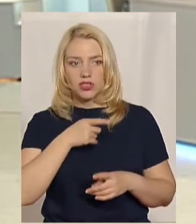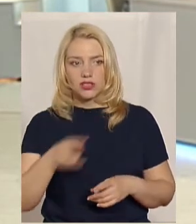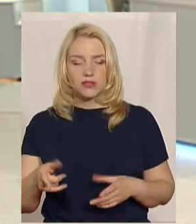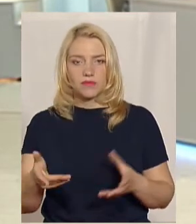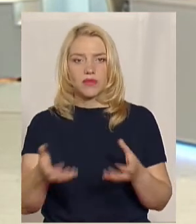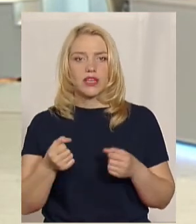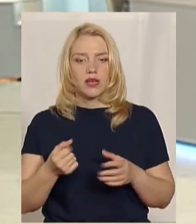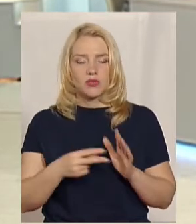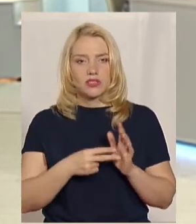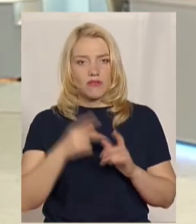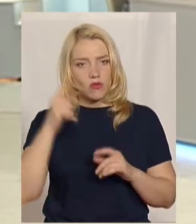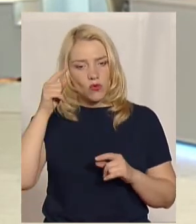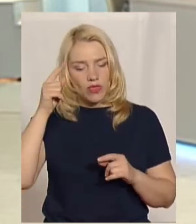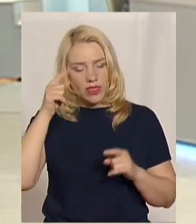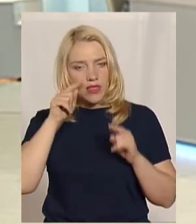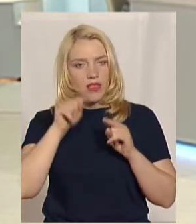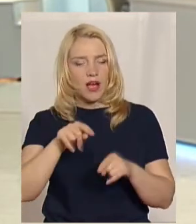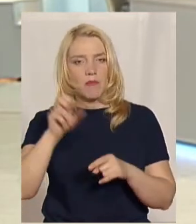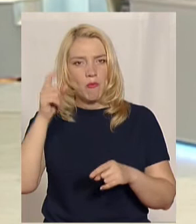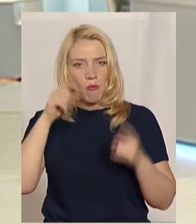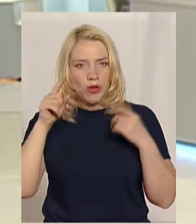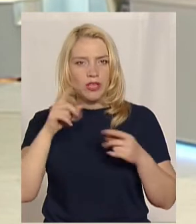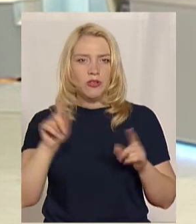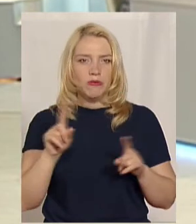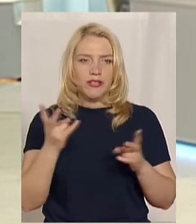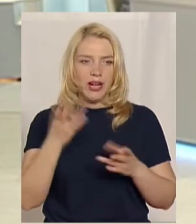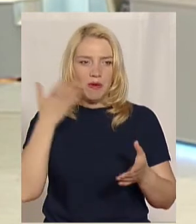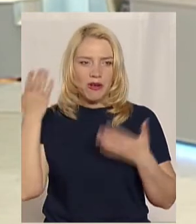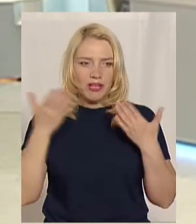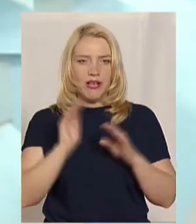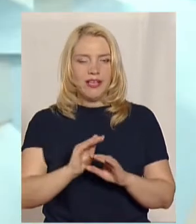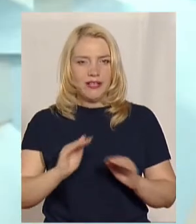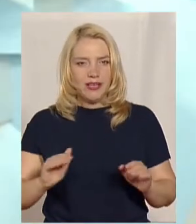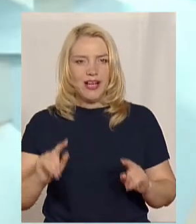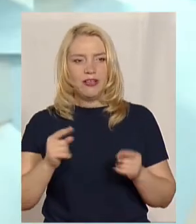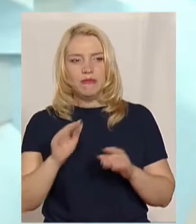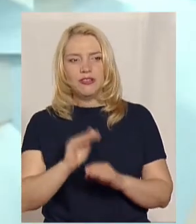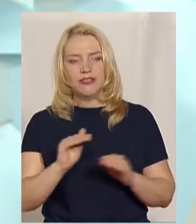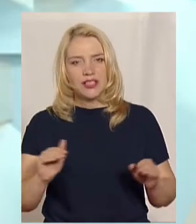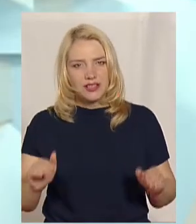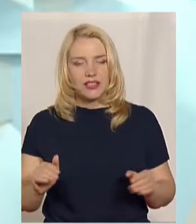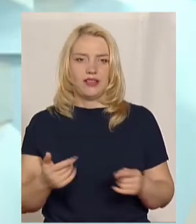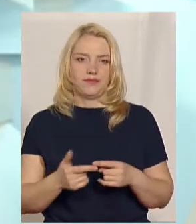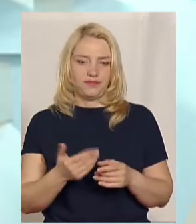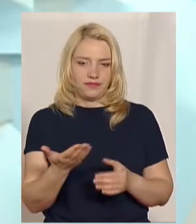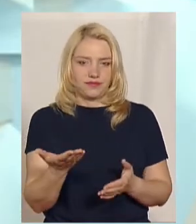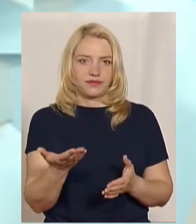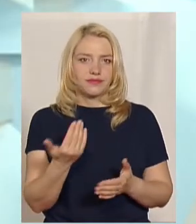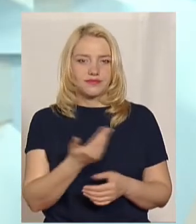Беремо ставку на мультики, тому що треба розважати дітей. Діти… На канікулах подивляться. вони